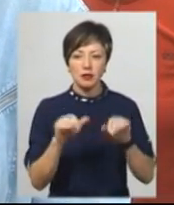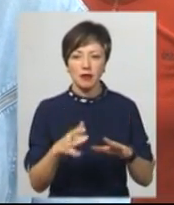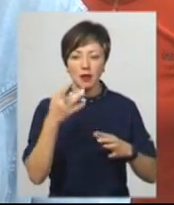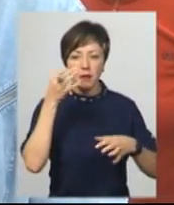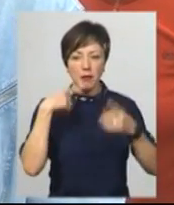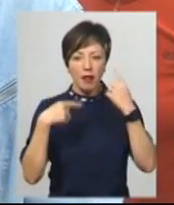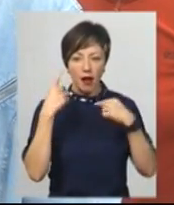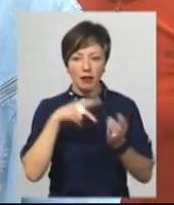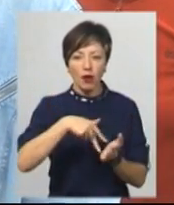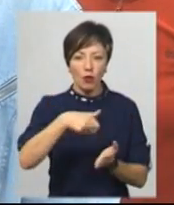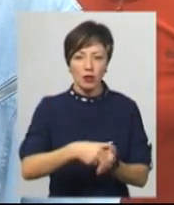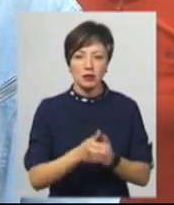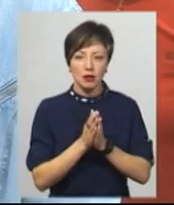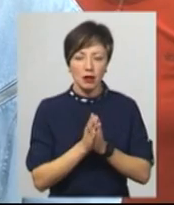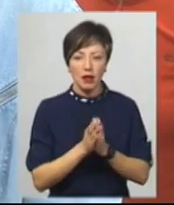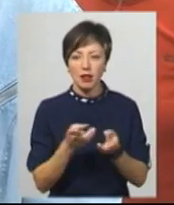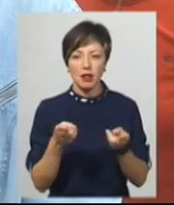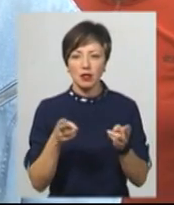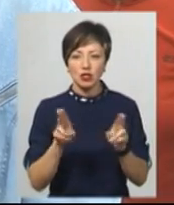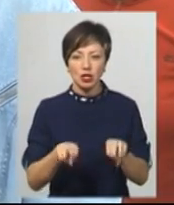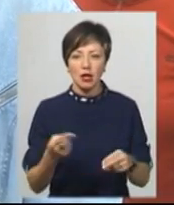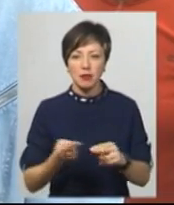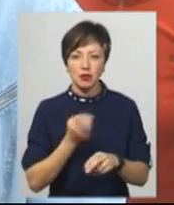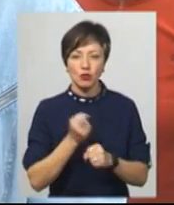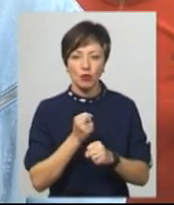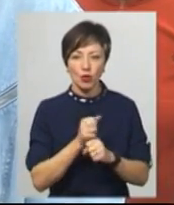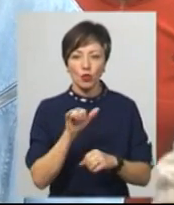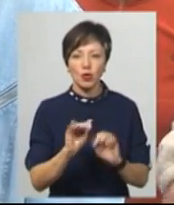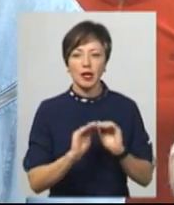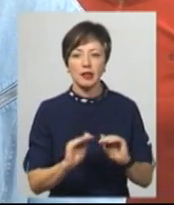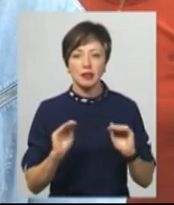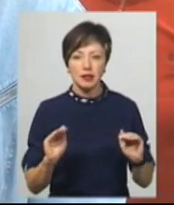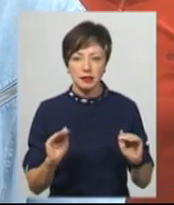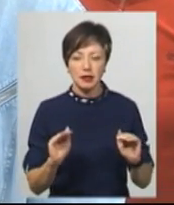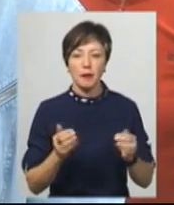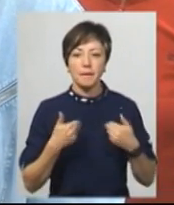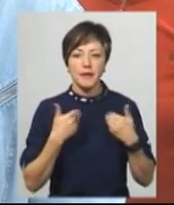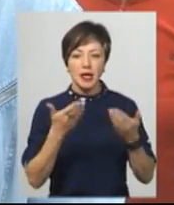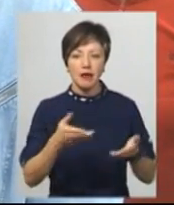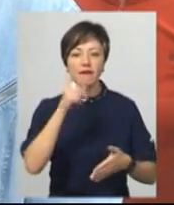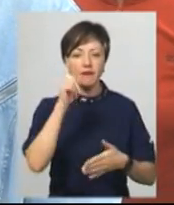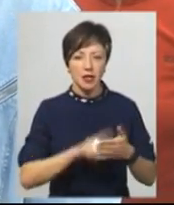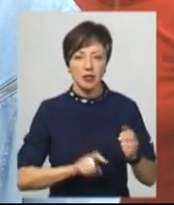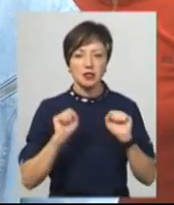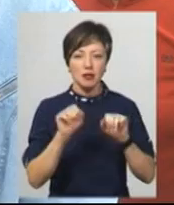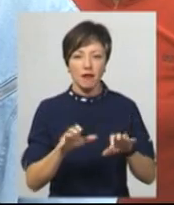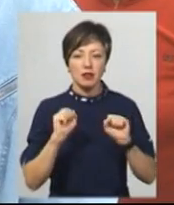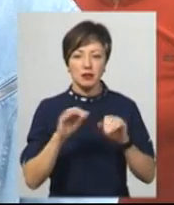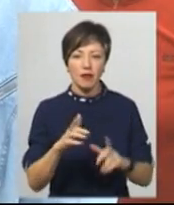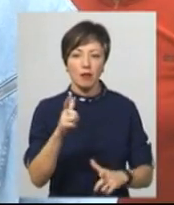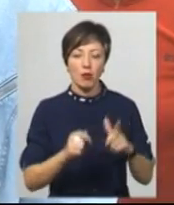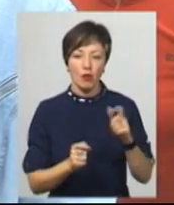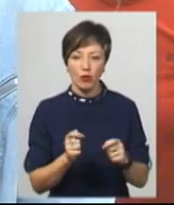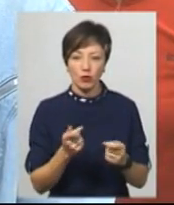плакала на коліна, ставала, щоб її не лишали без роботи, бо в неї діти. Ми її вірили, здавали, здавали,